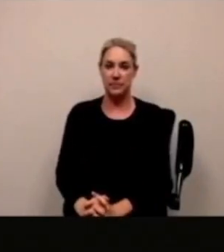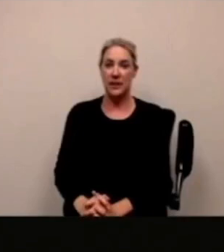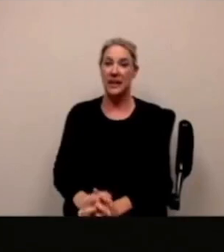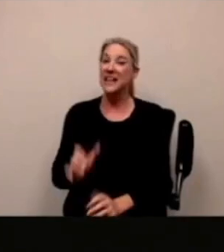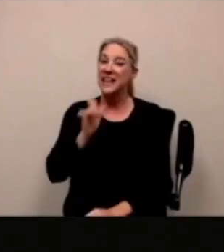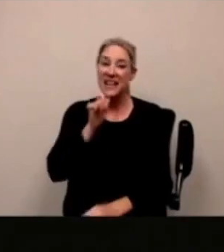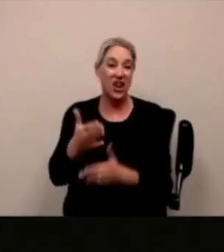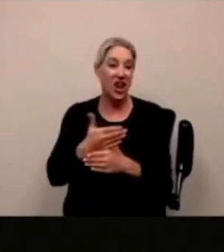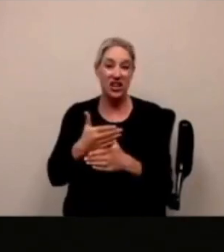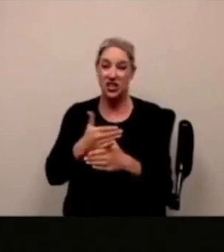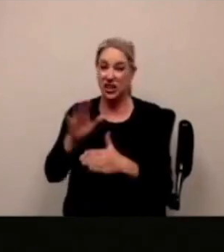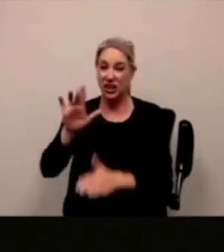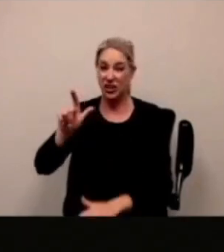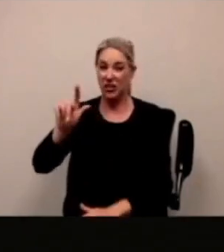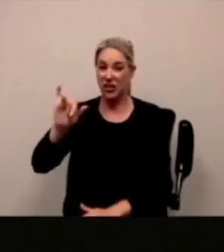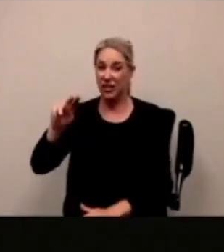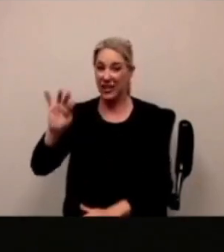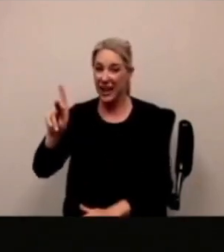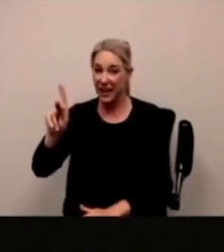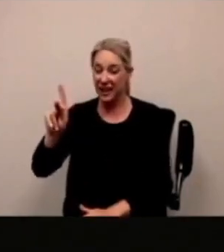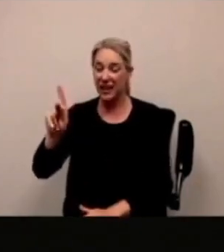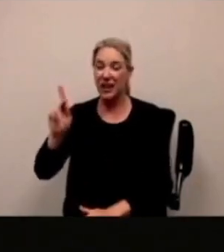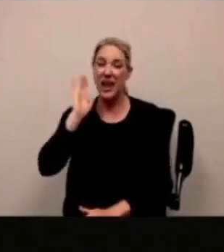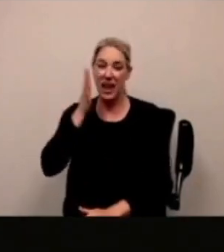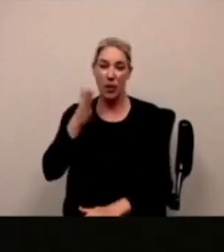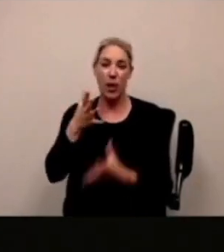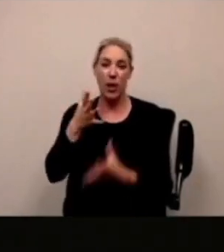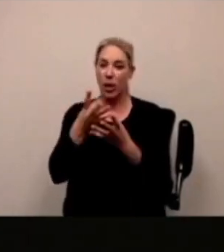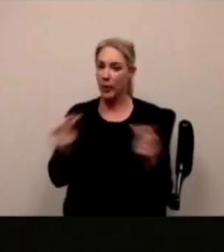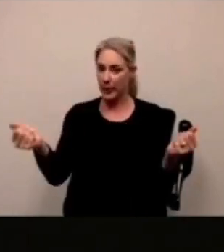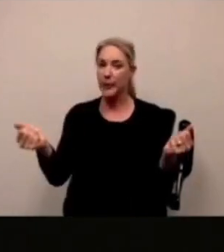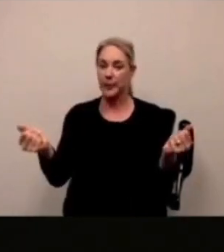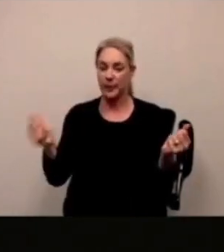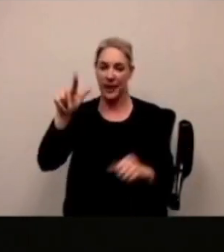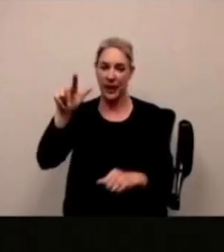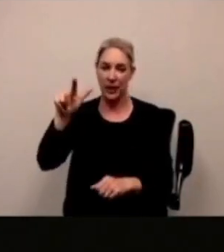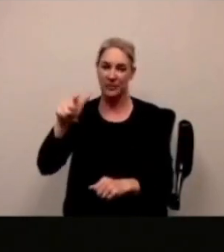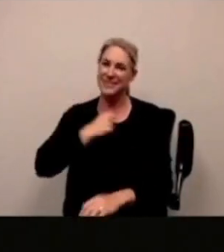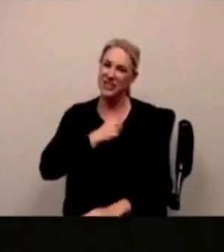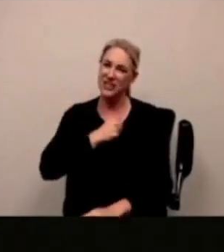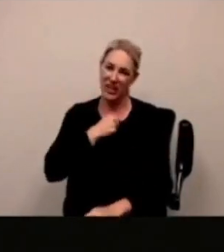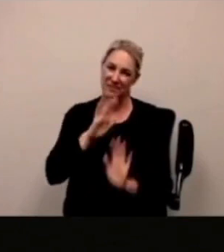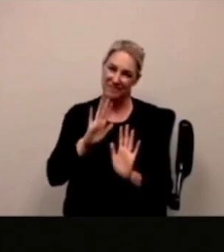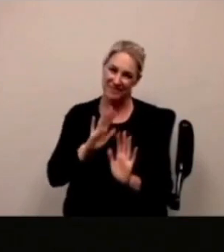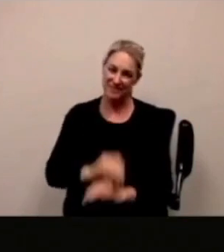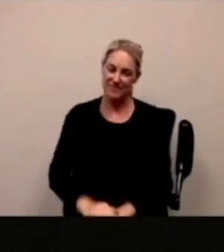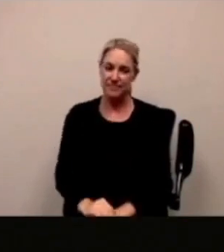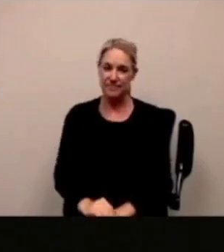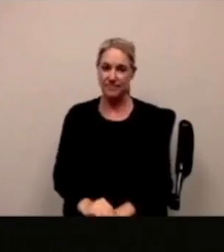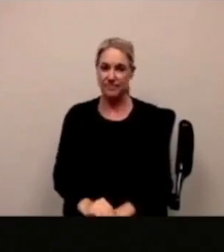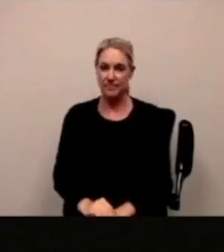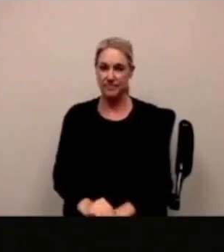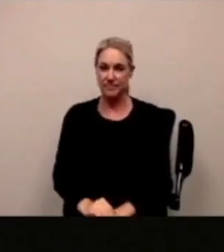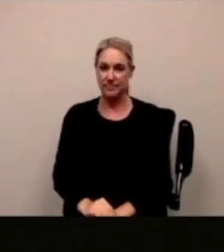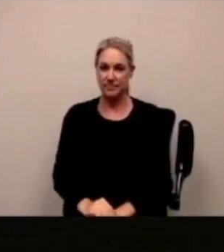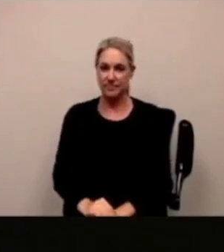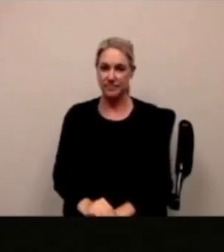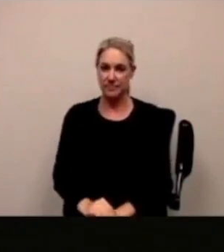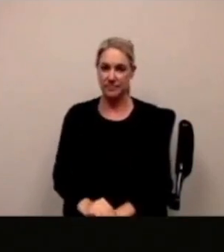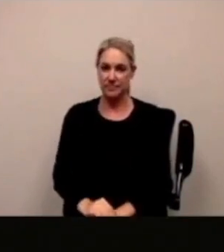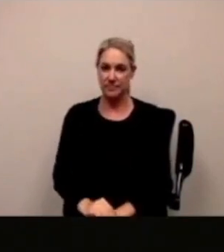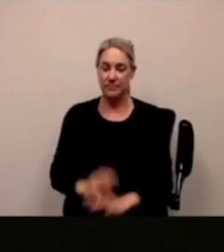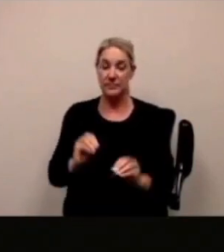qualcuno ha trovato il link e lo ha condiviso nel chat